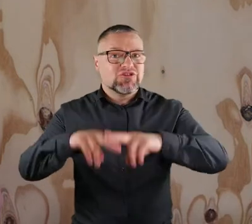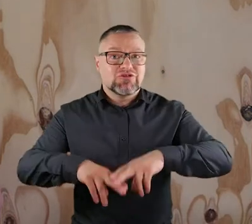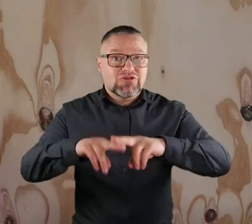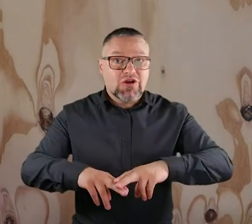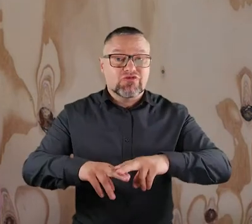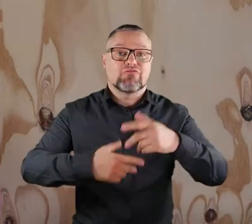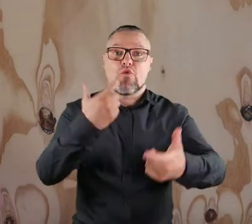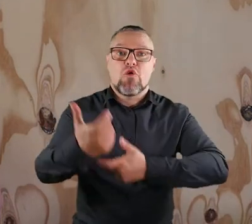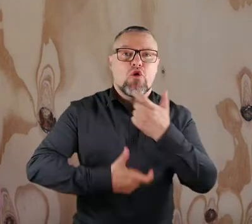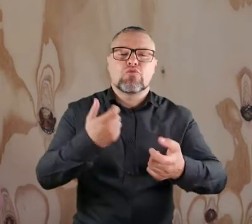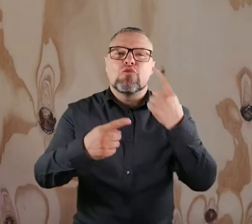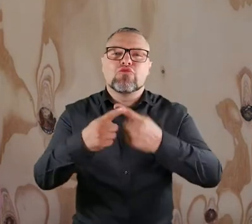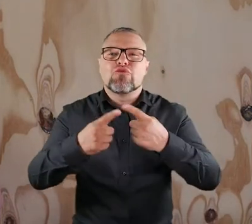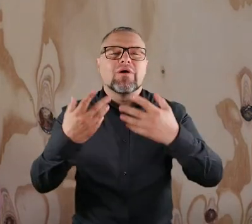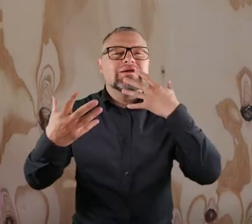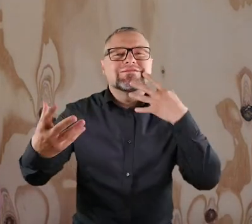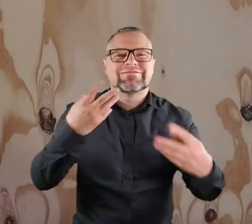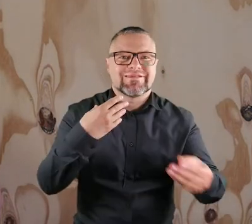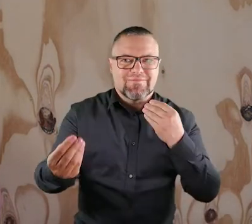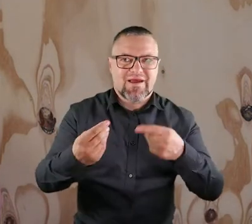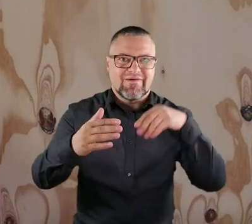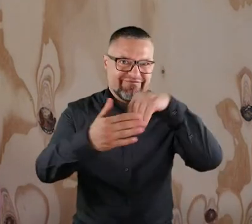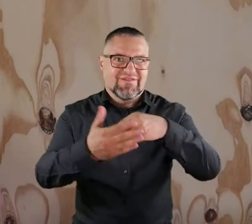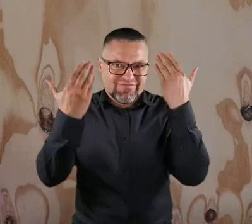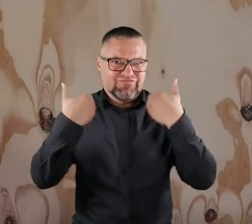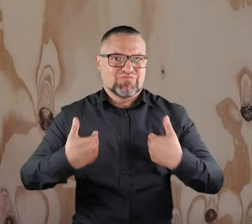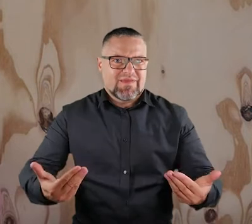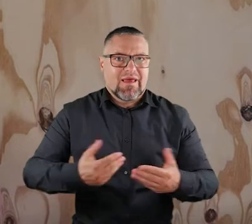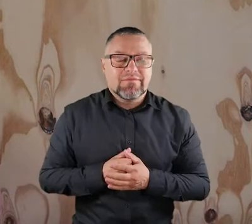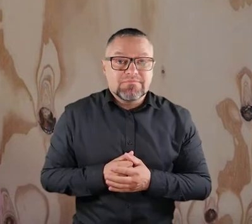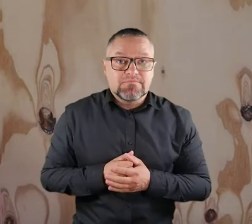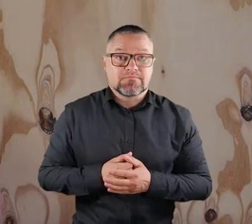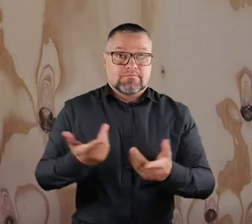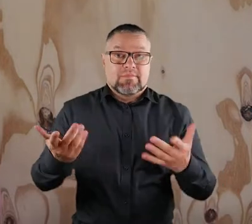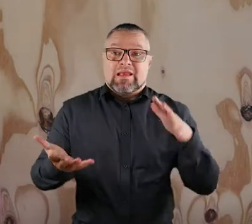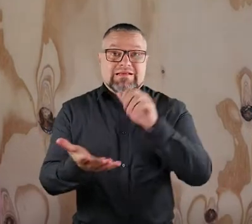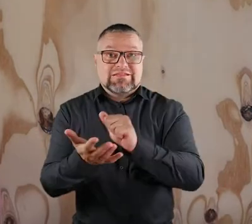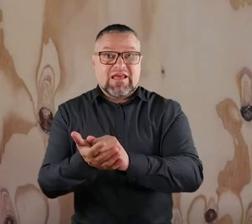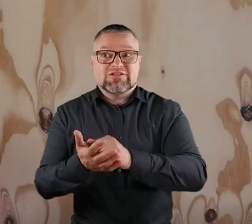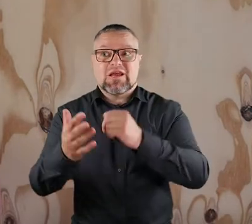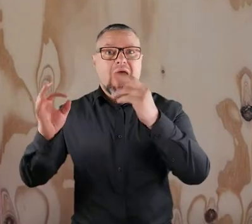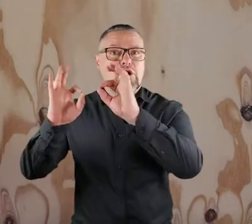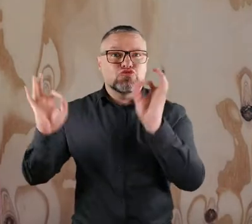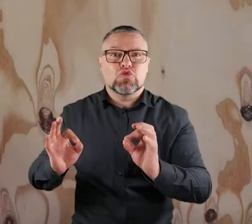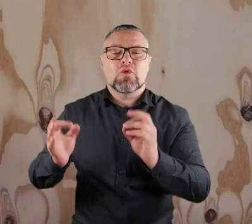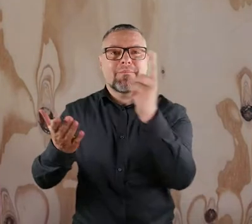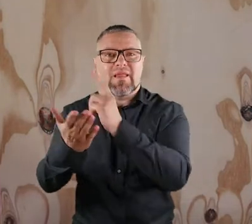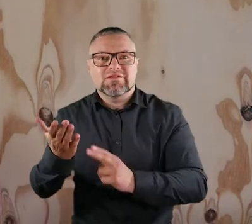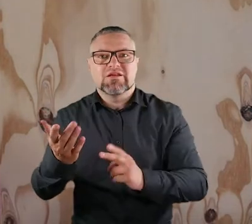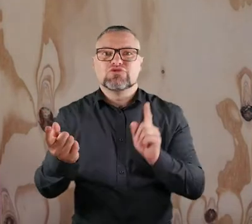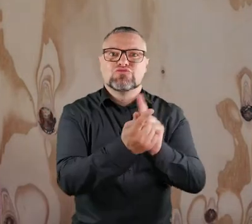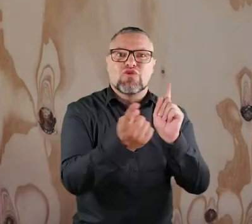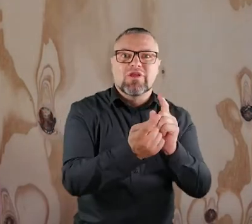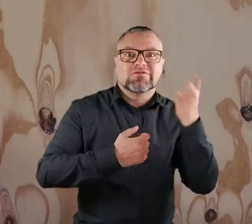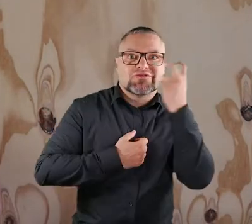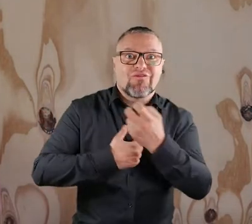i w Rzeszowie, wprowadzając odrobinę zabawy do szpitala. Są to albo zajęcia plastyczne, albo spotkania